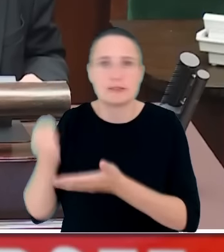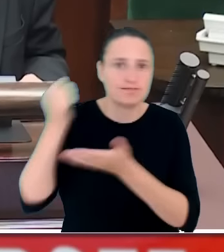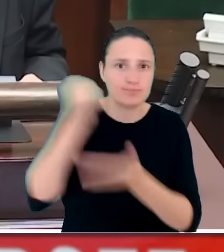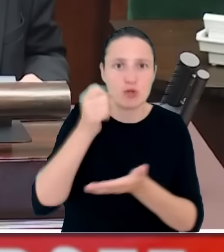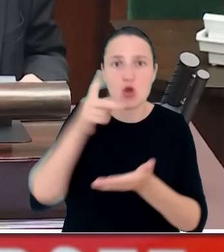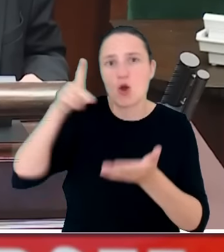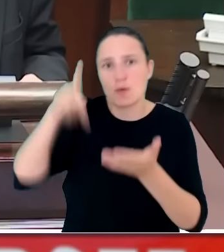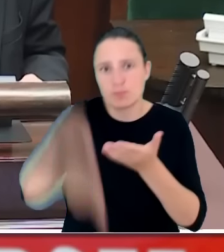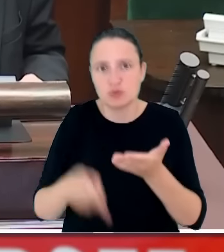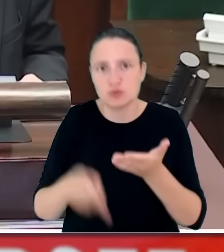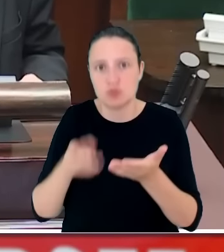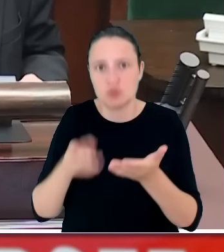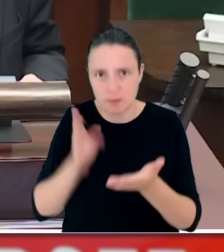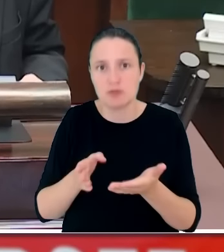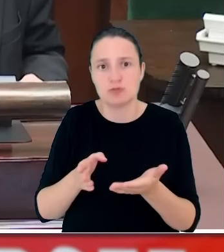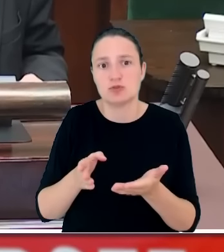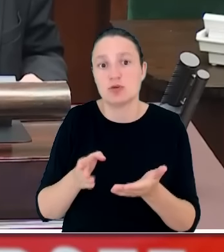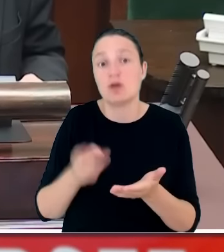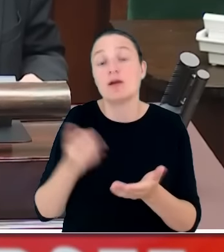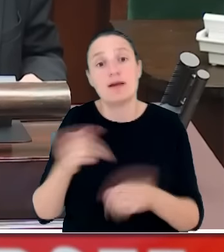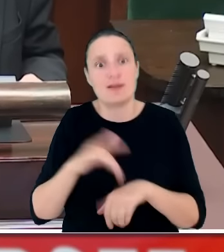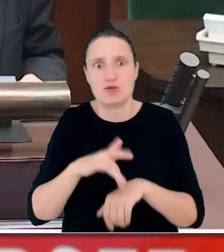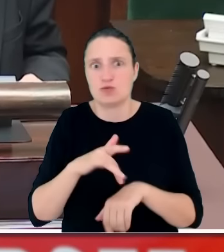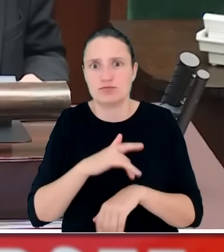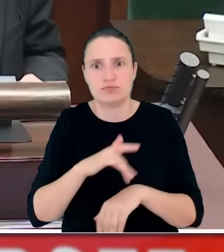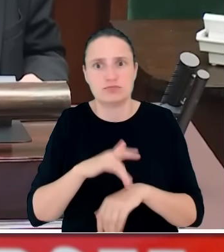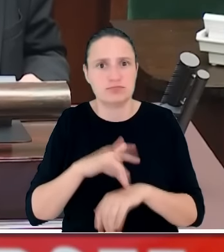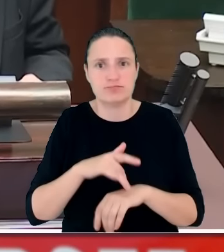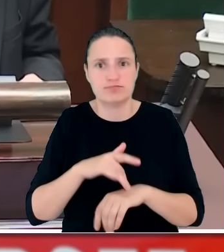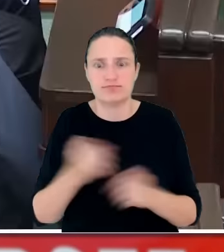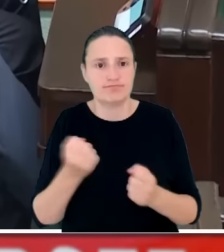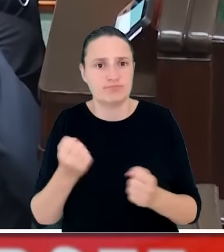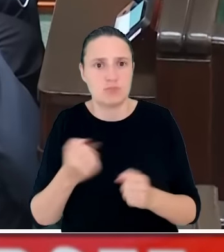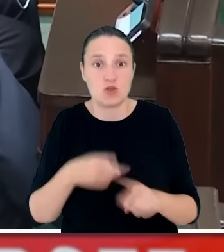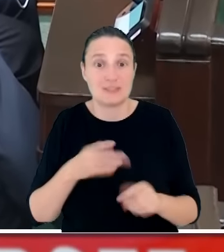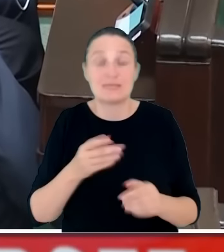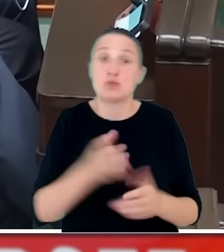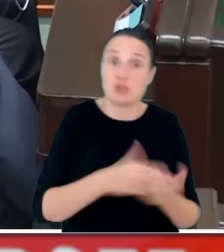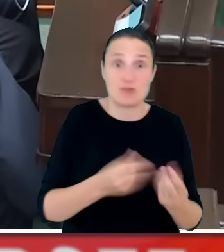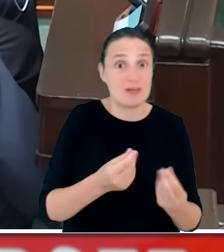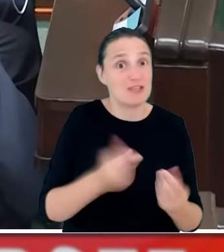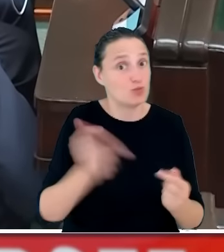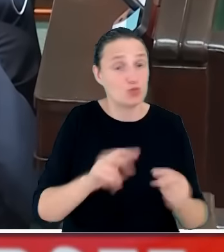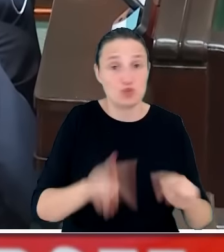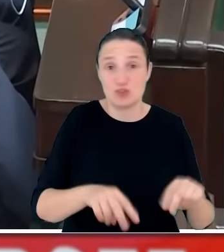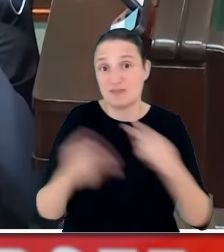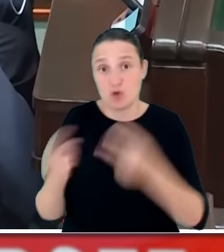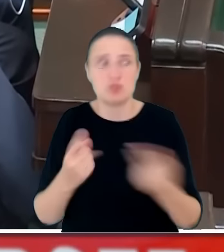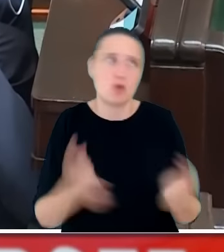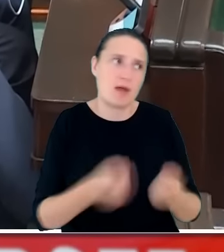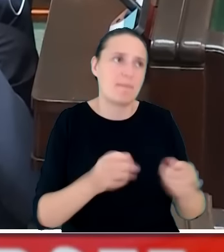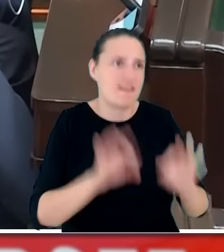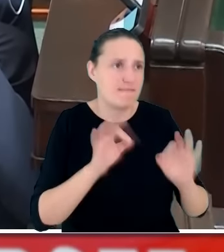poważne konsekwencje, bo najpierw te środki, które mają być zwracane i które są zwracane jako wydatki kampanijne będą